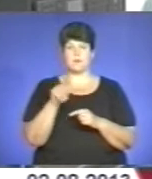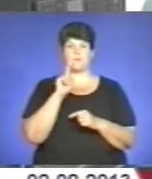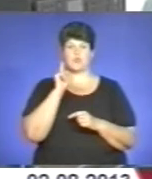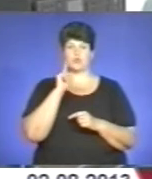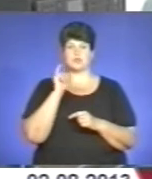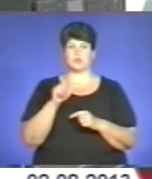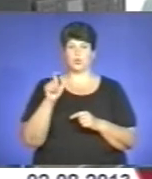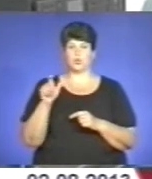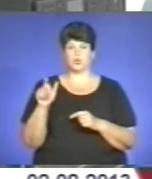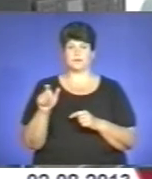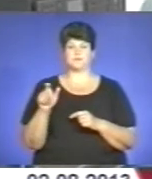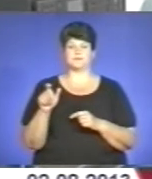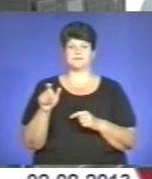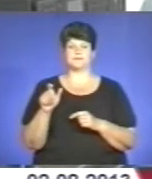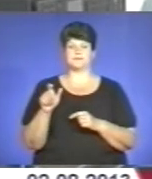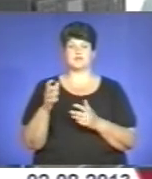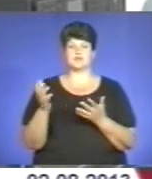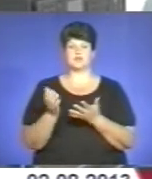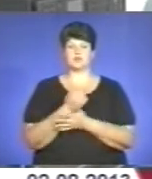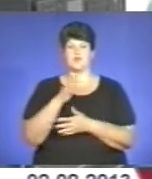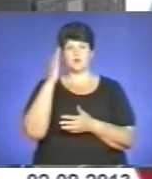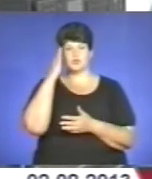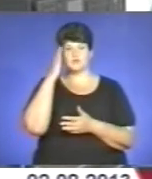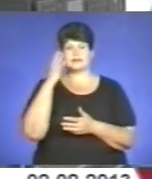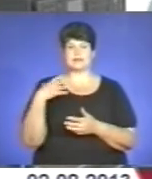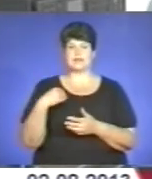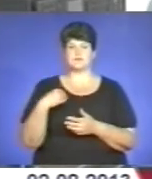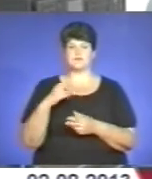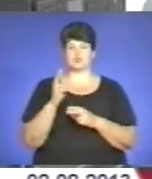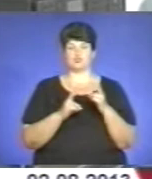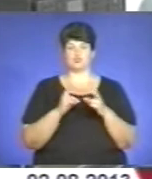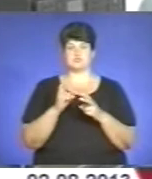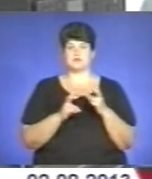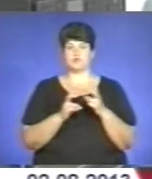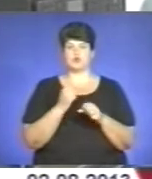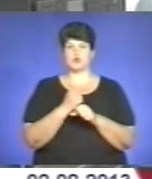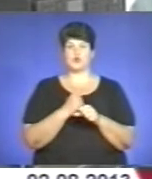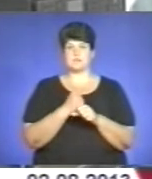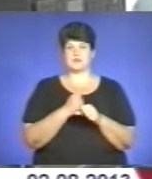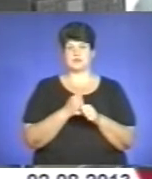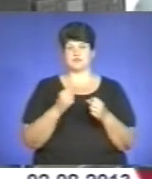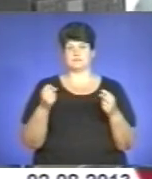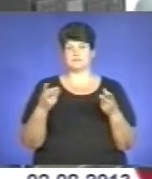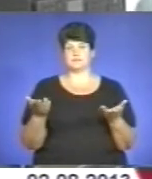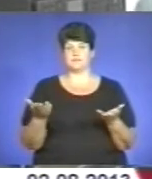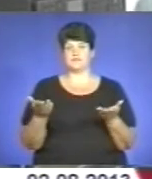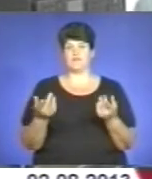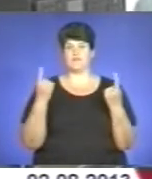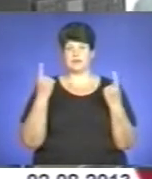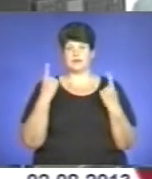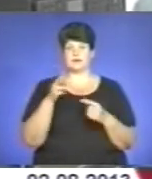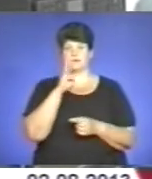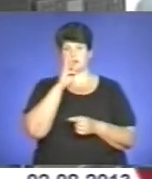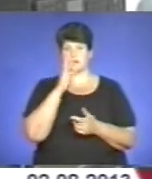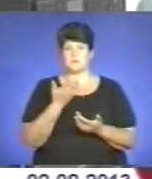здобувають освіту на Львівському заводі, робітничі професії, велика заробітна